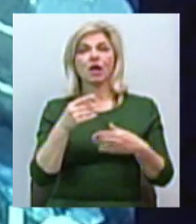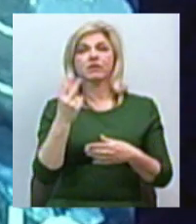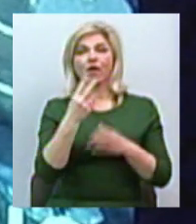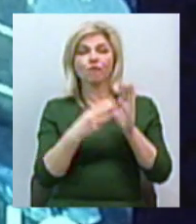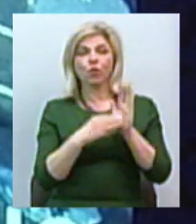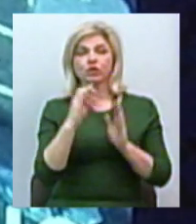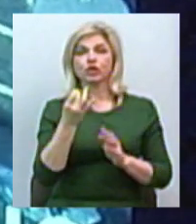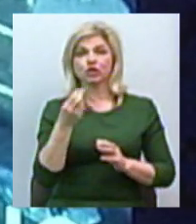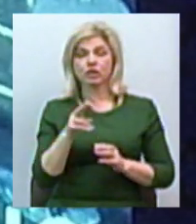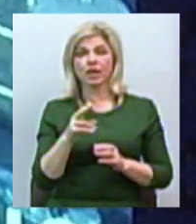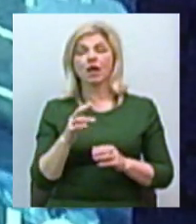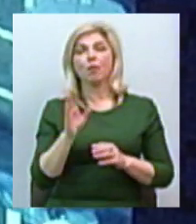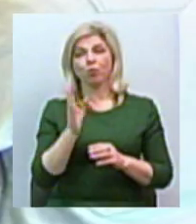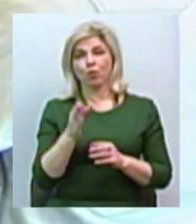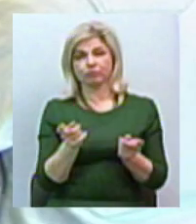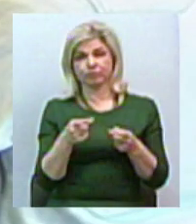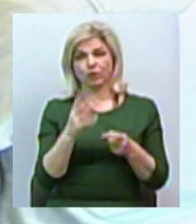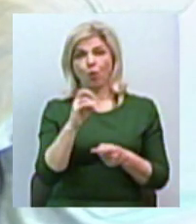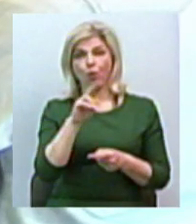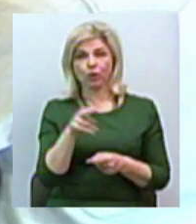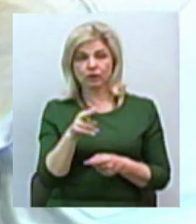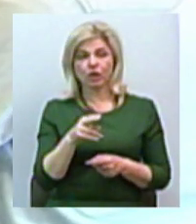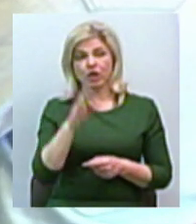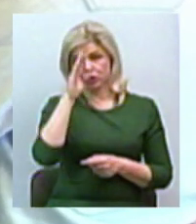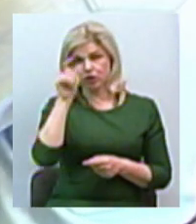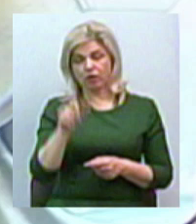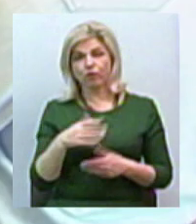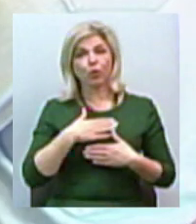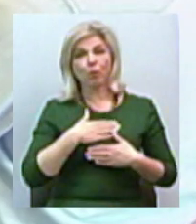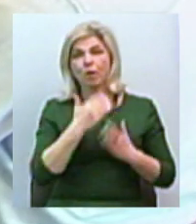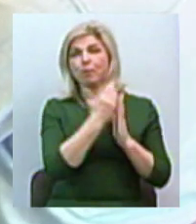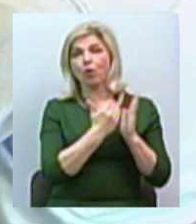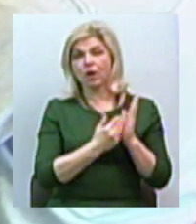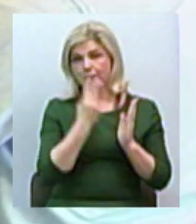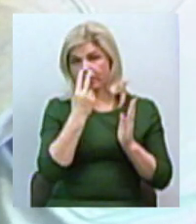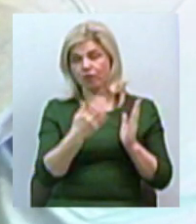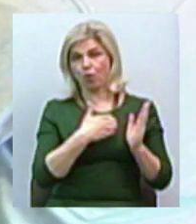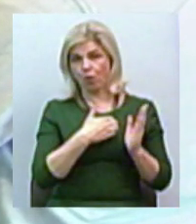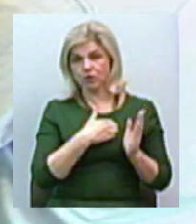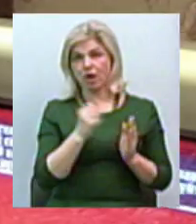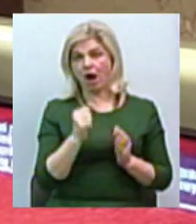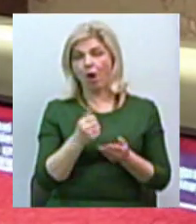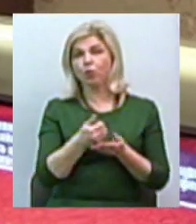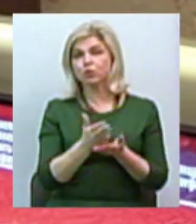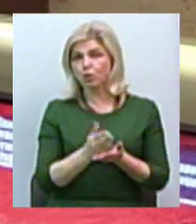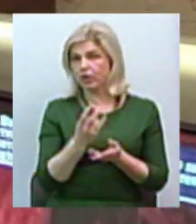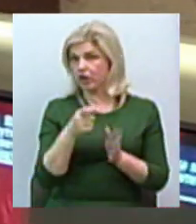січня сигнал буде закодовано. Чоловік улюблені програми дивитися хоче, проте послуга не з дешевих.